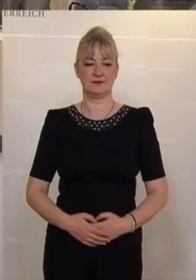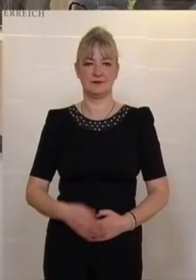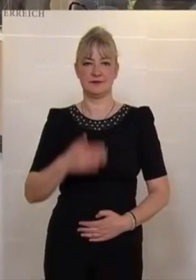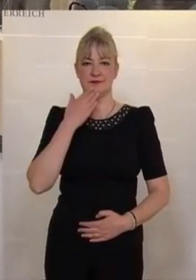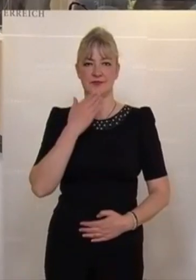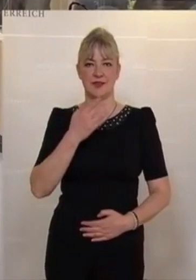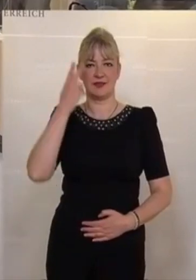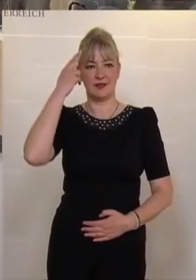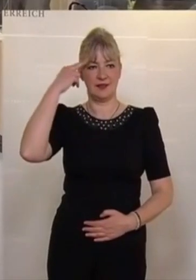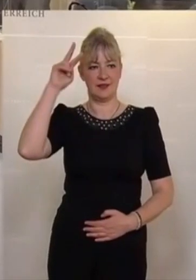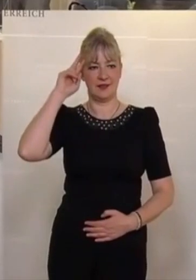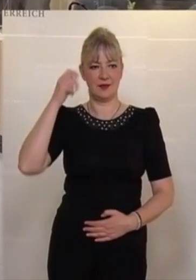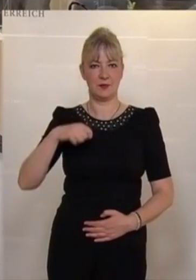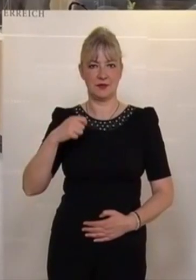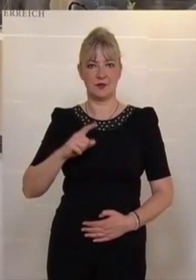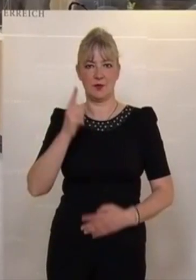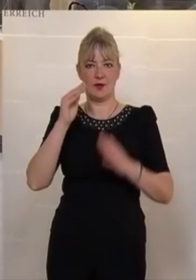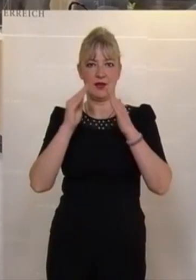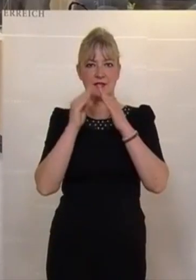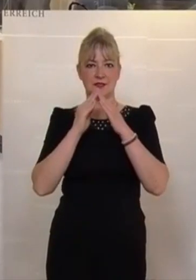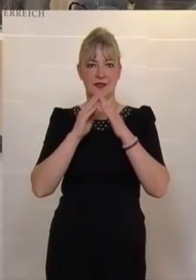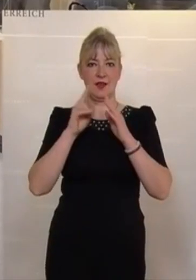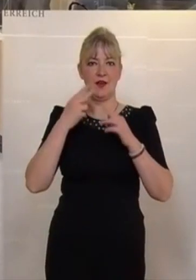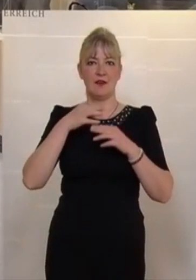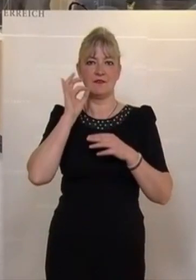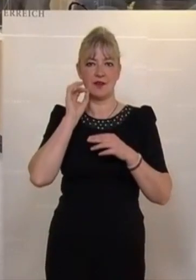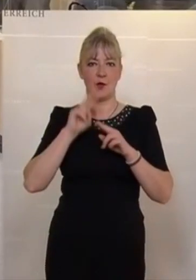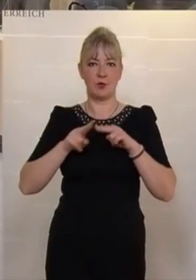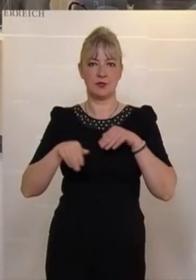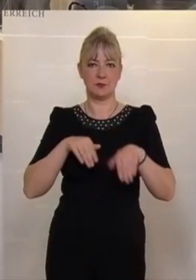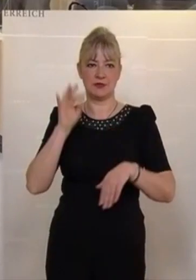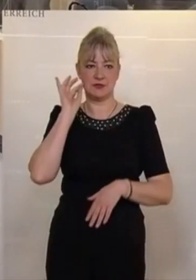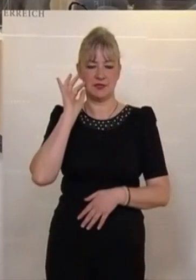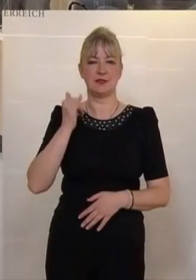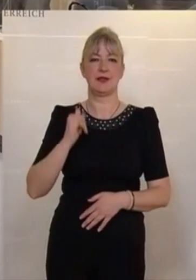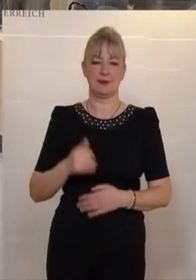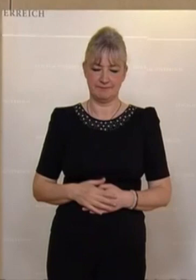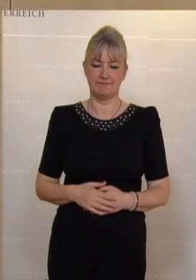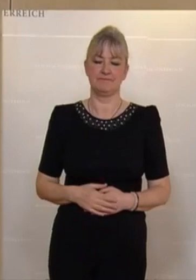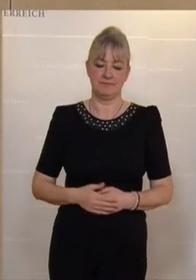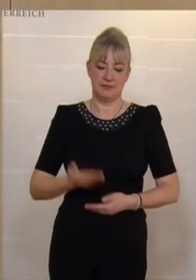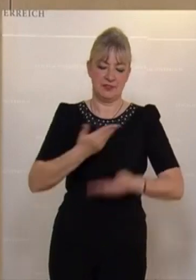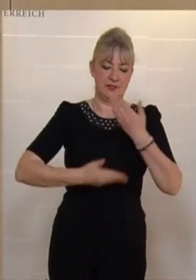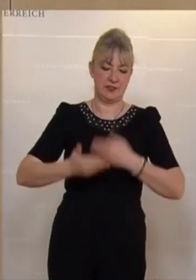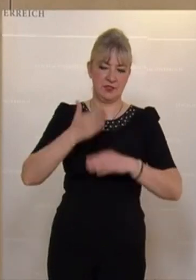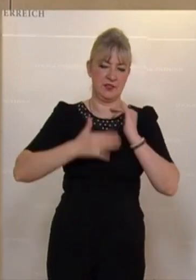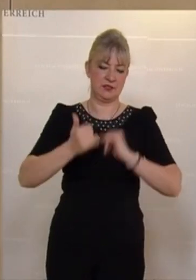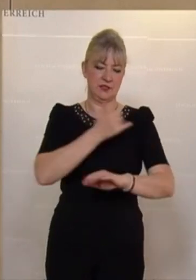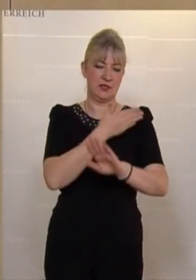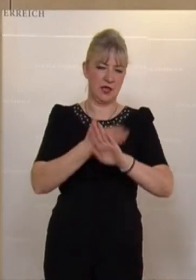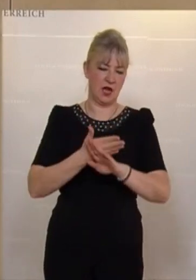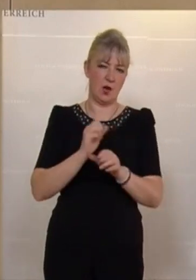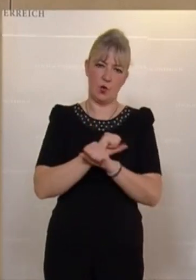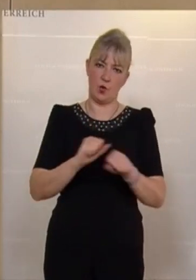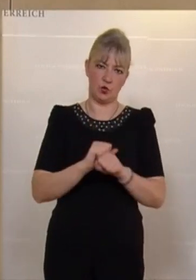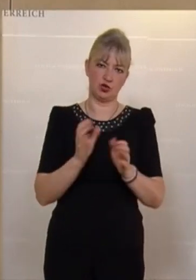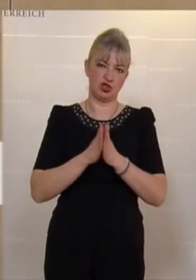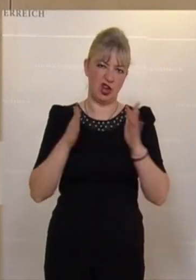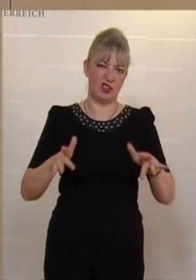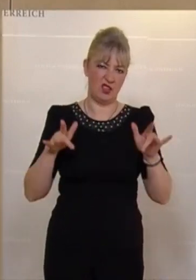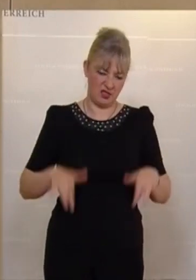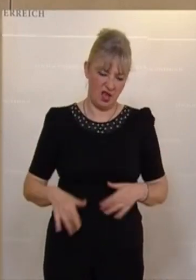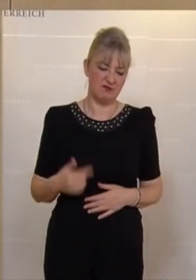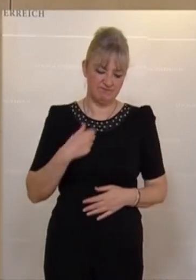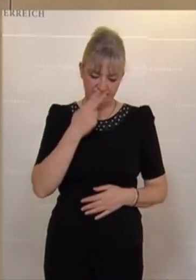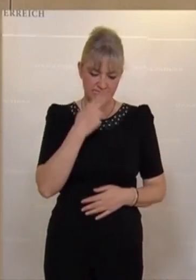Danke Herr Präsident, hohes Haus, Frau Bundesministerin. Ja, die Wirtschaft hat im letzten Jahr enormen Schaden genommen, das haben wir alle erlebt und